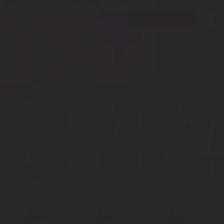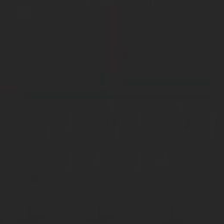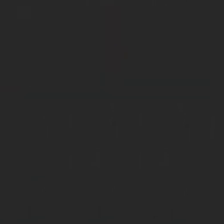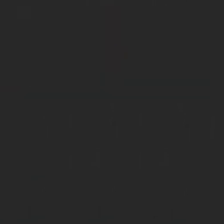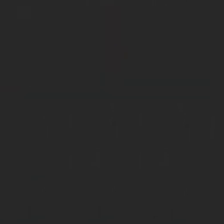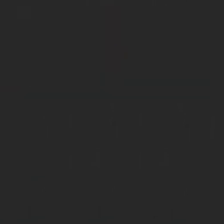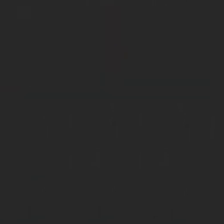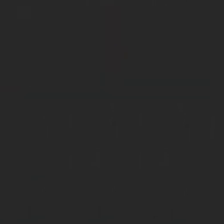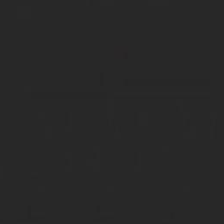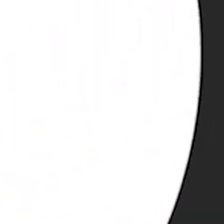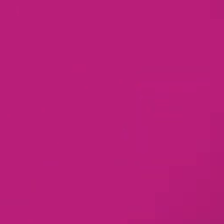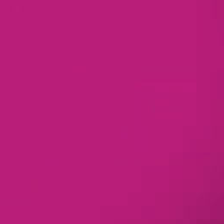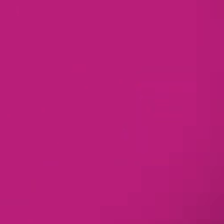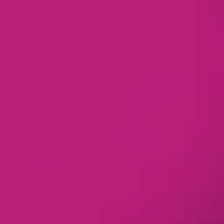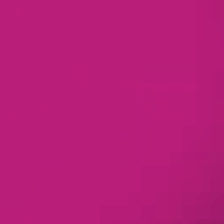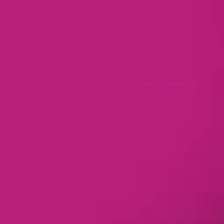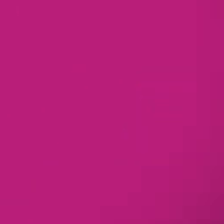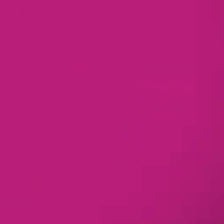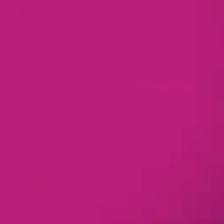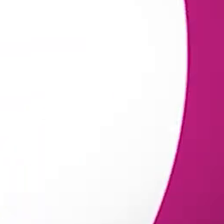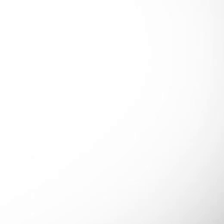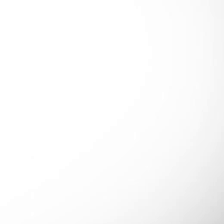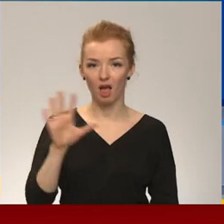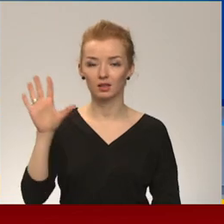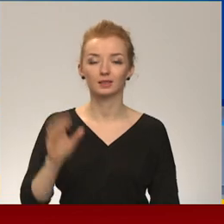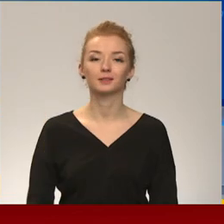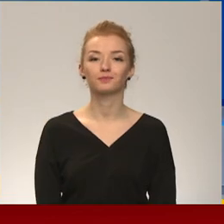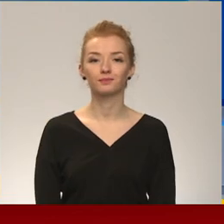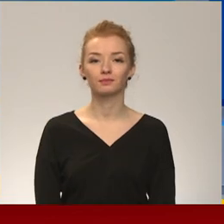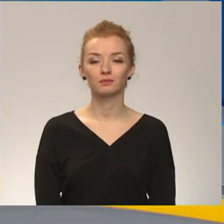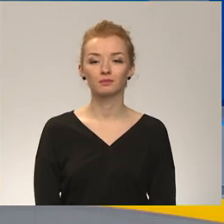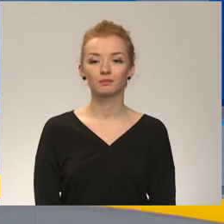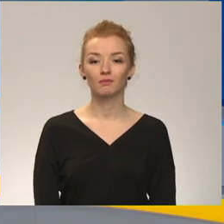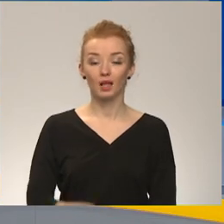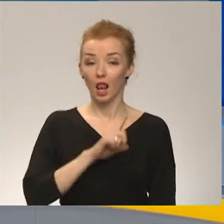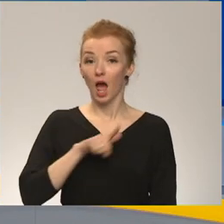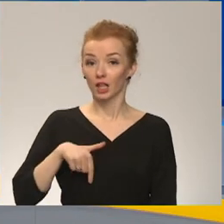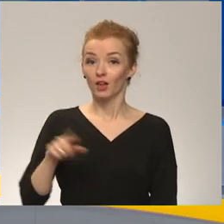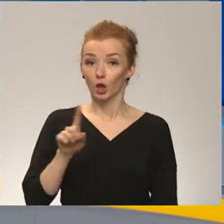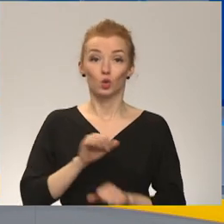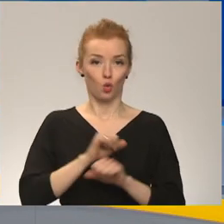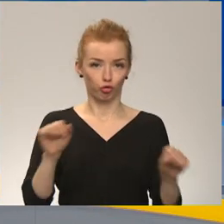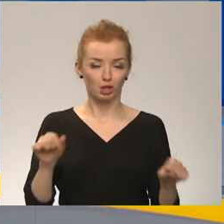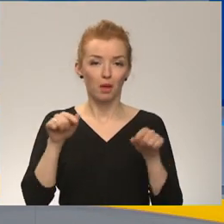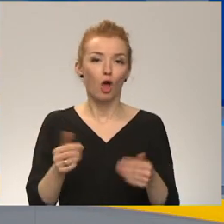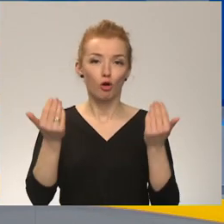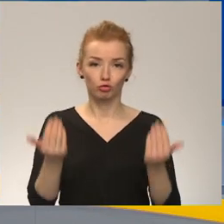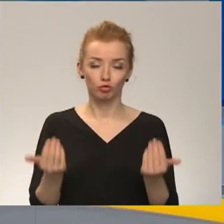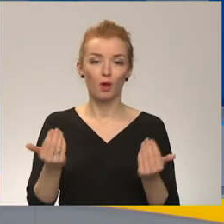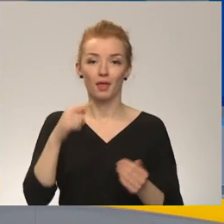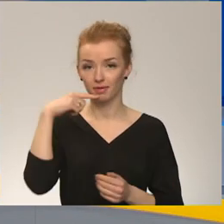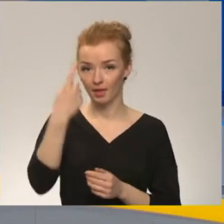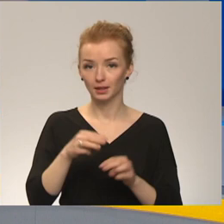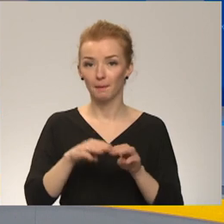Re! Viss ēters ir te! Latvija ir drošībā. Tā šodien pēc valdības ārkārta sēdis uzsvēra ministru